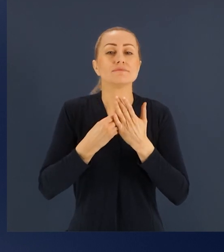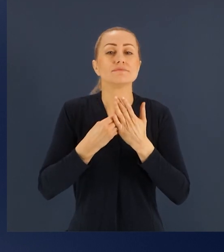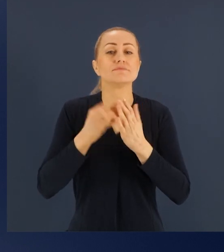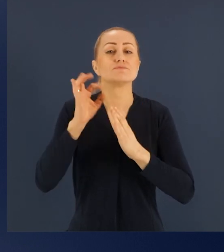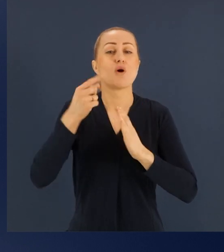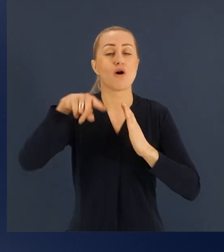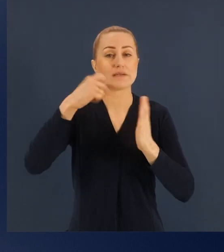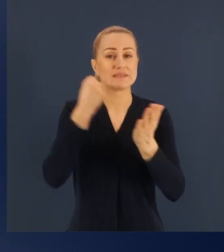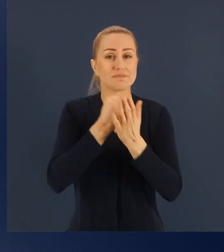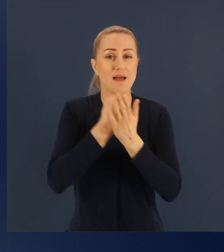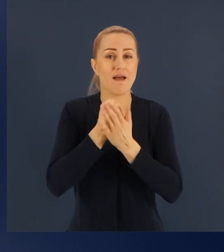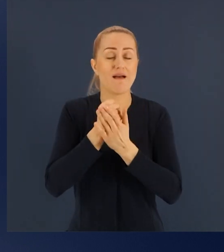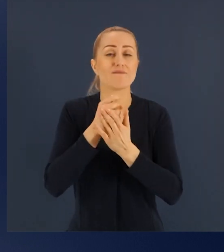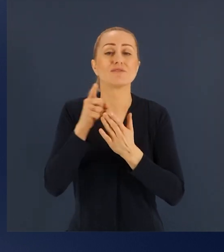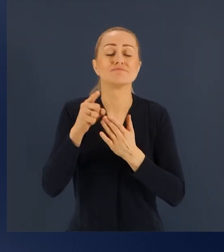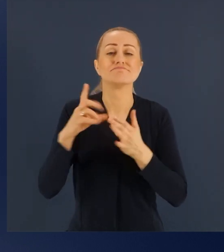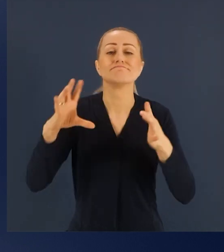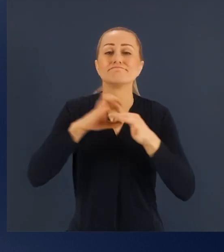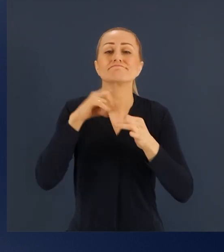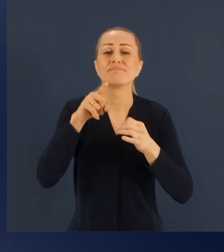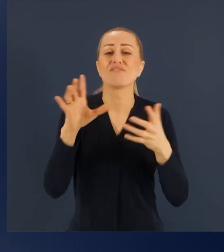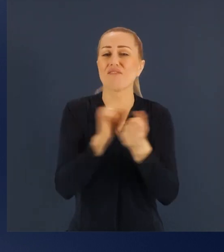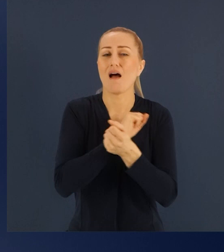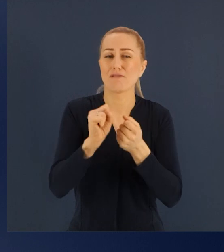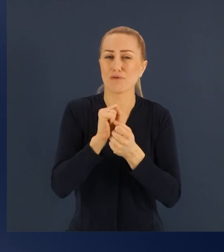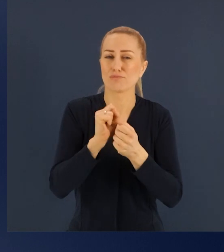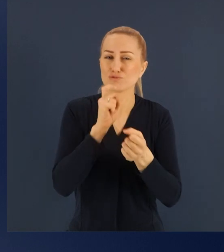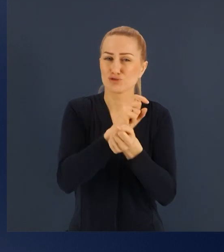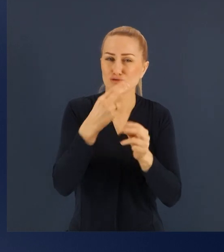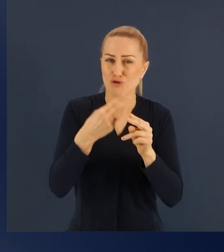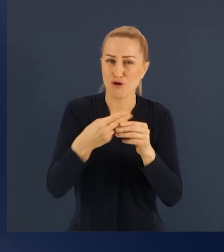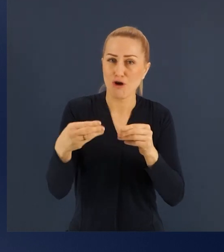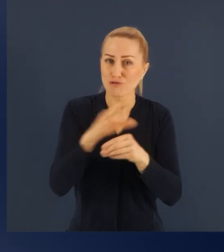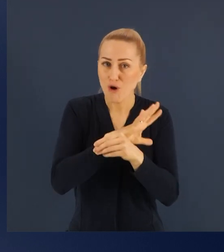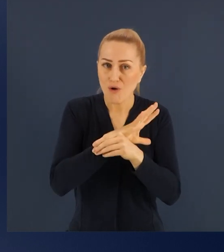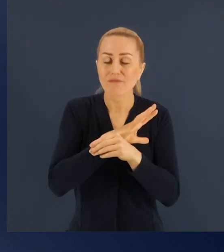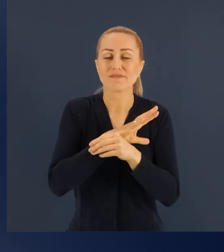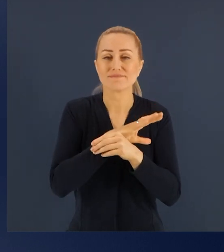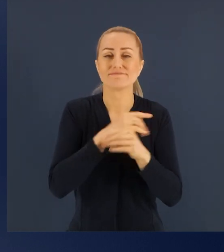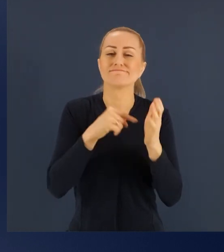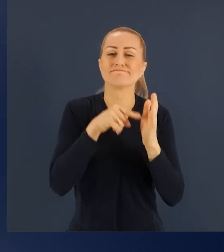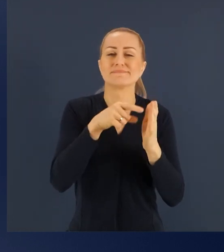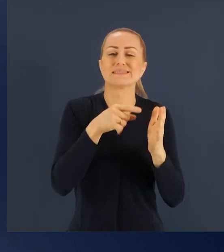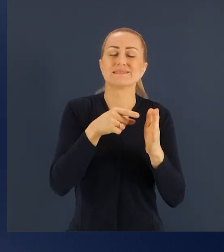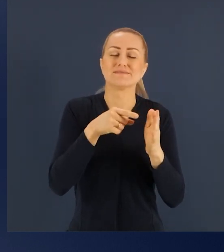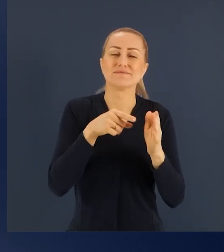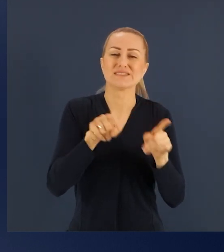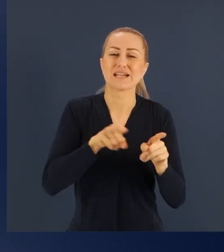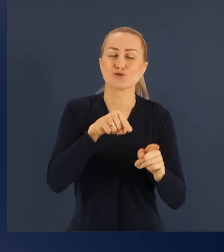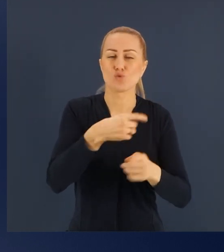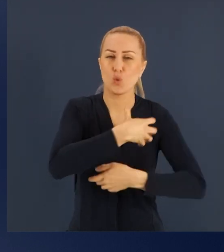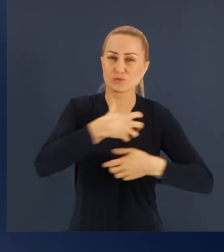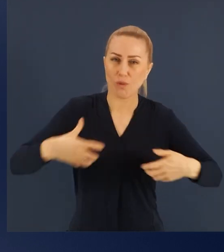pod tym względem gospodarczym są dla mnie niezwykle istotne. I staram się słuchać głosów,